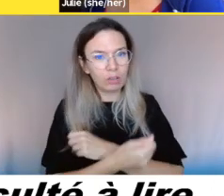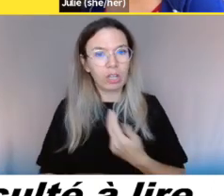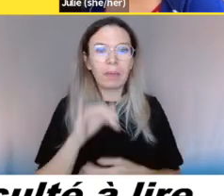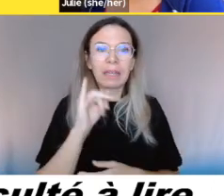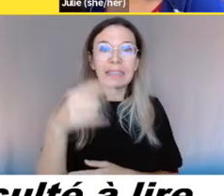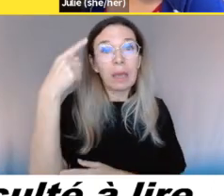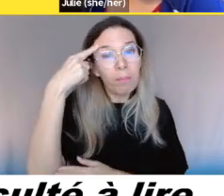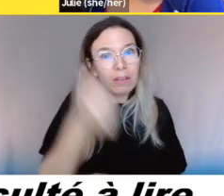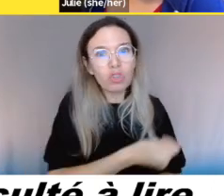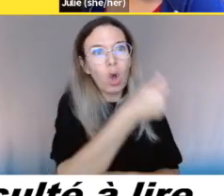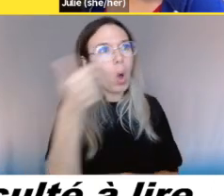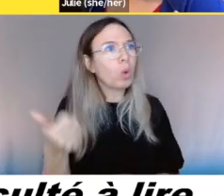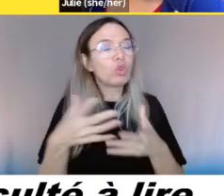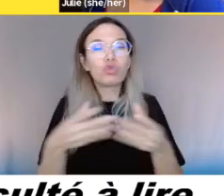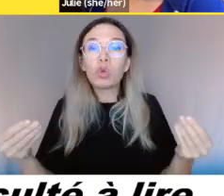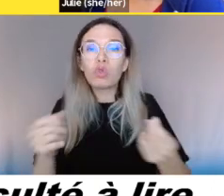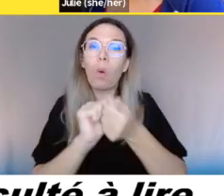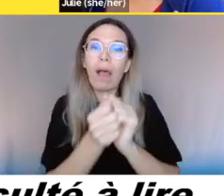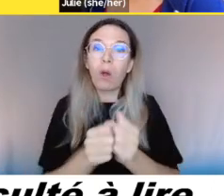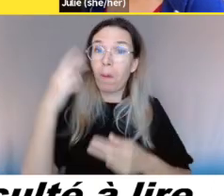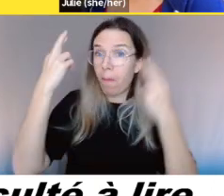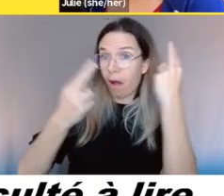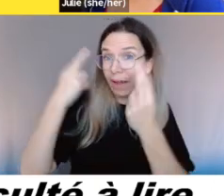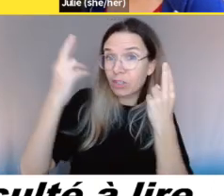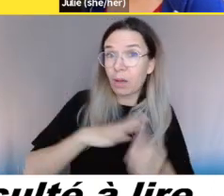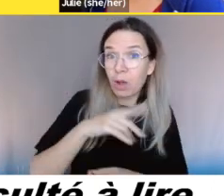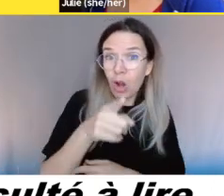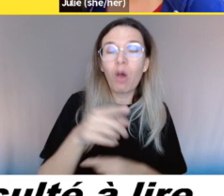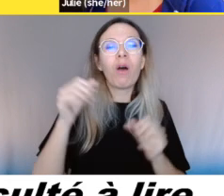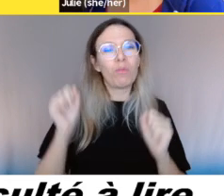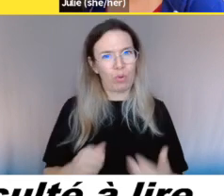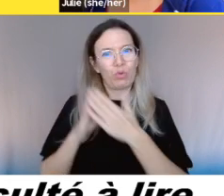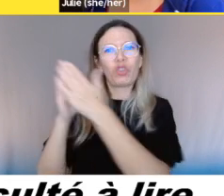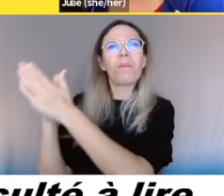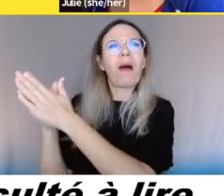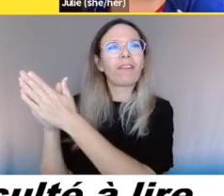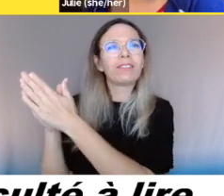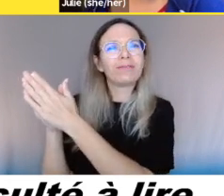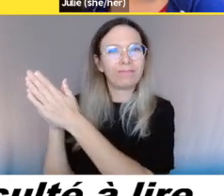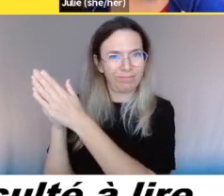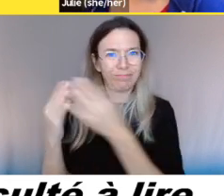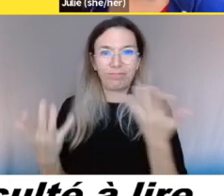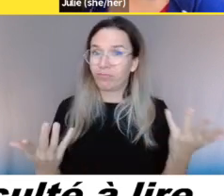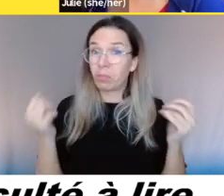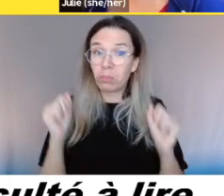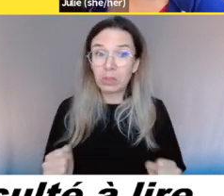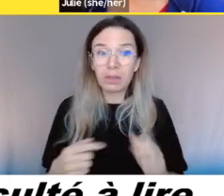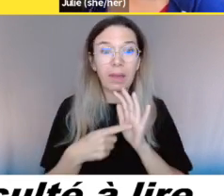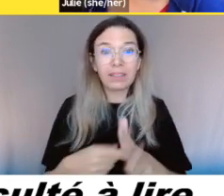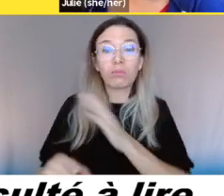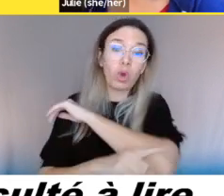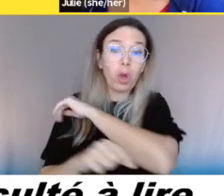si l'incapacité de lire les étiquettes et de différencier des produits résout d'un handicap, le